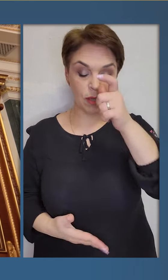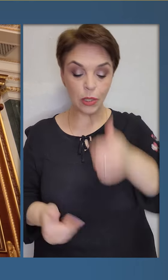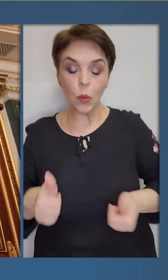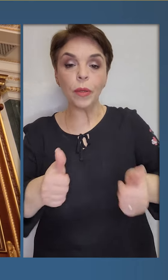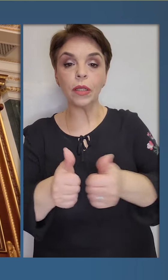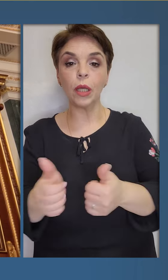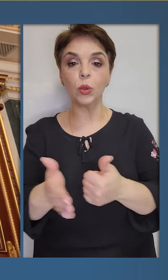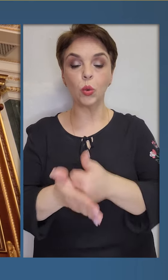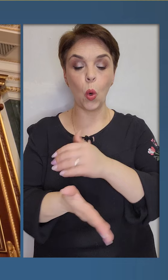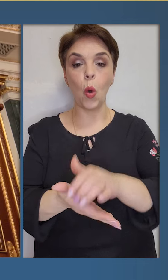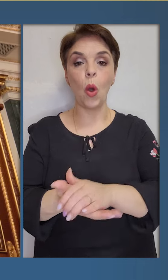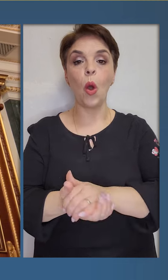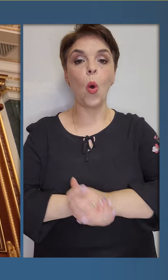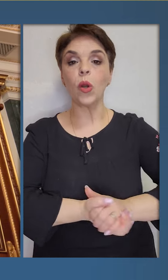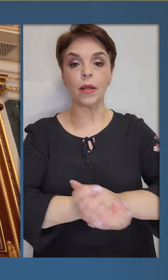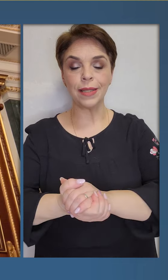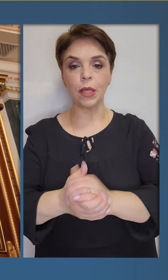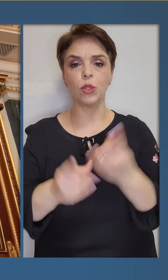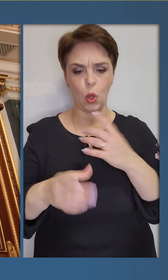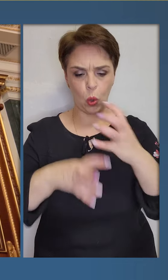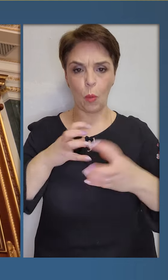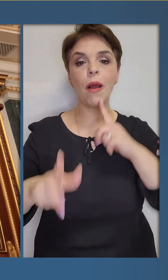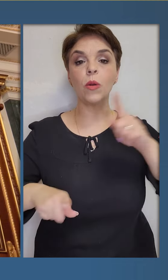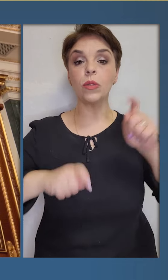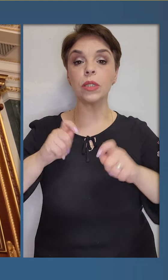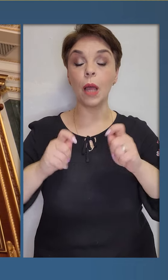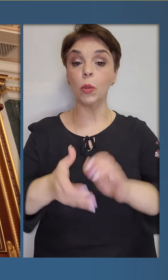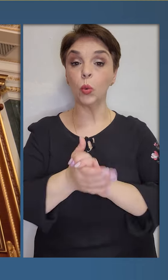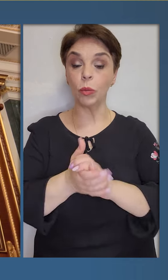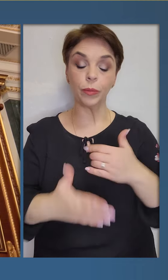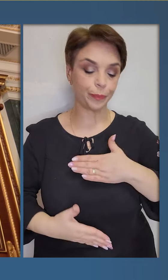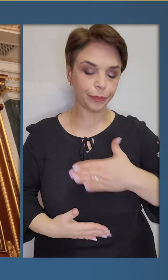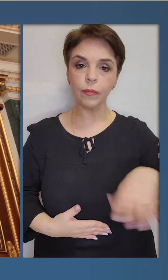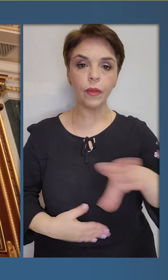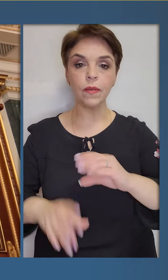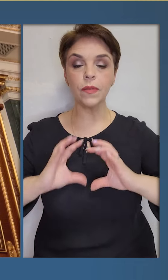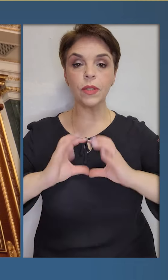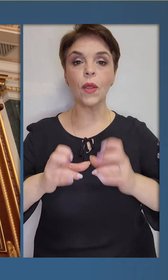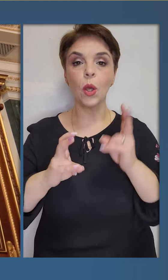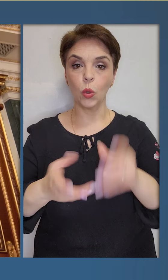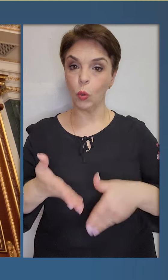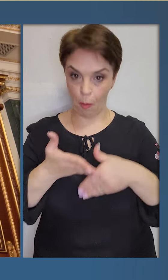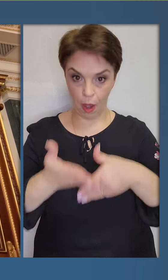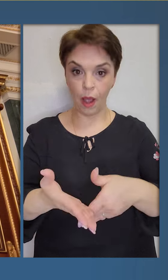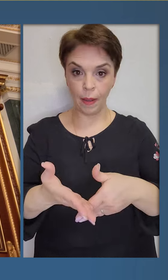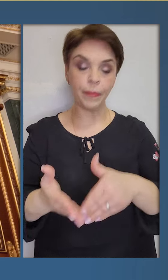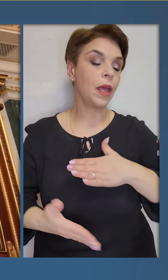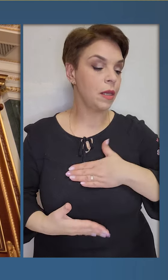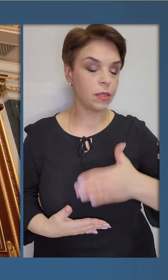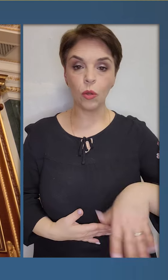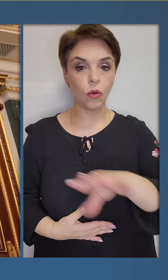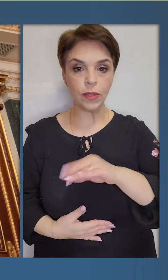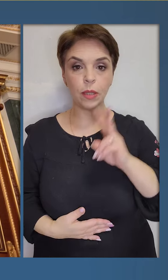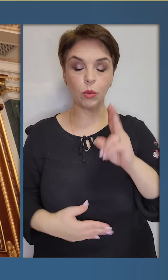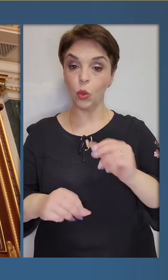Грецію приєднатися до організації глобального саміту миру. Я дякую всім у світі, хто допомагає.